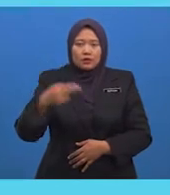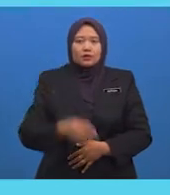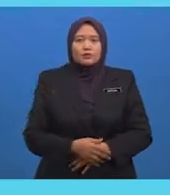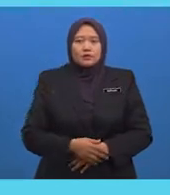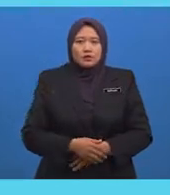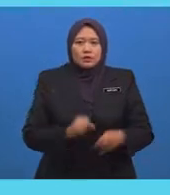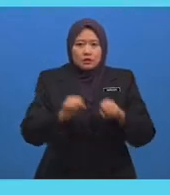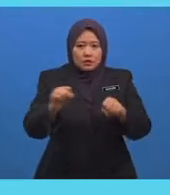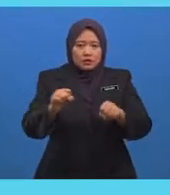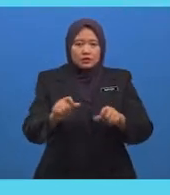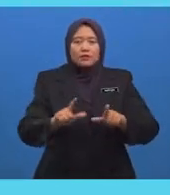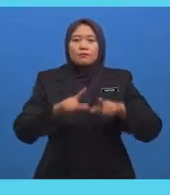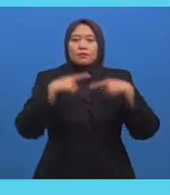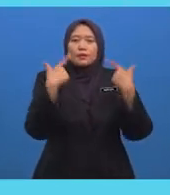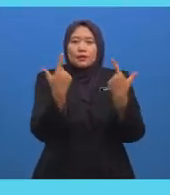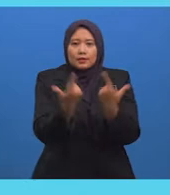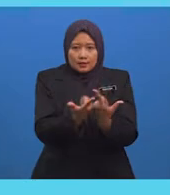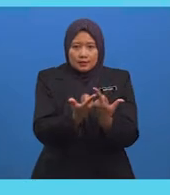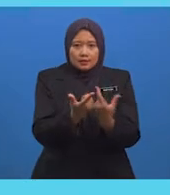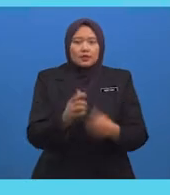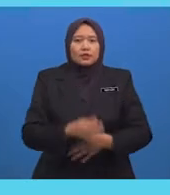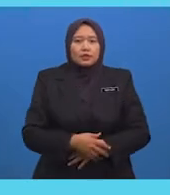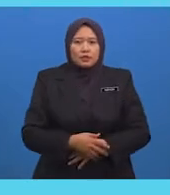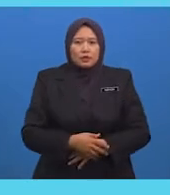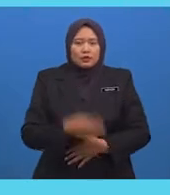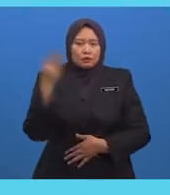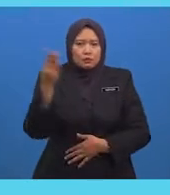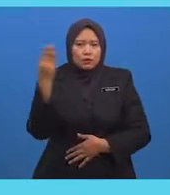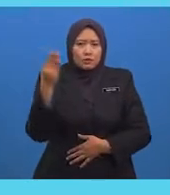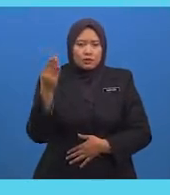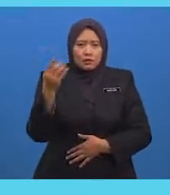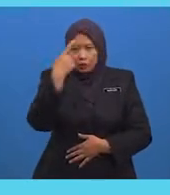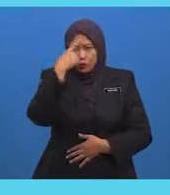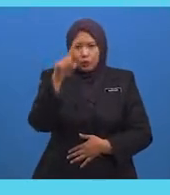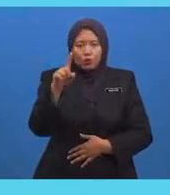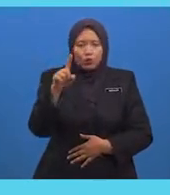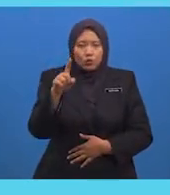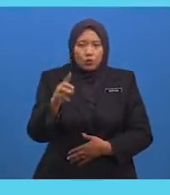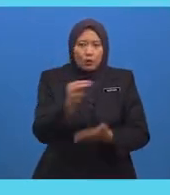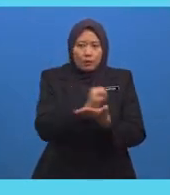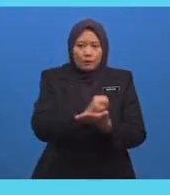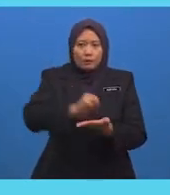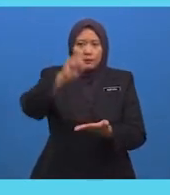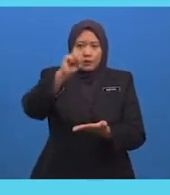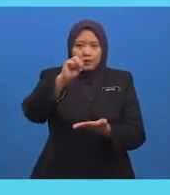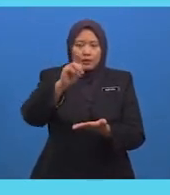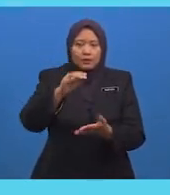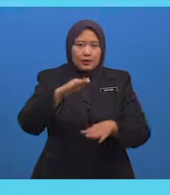Dipraktikkan Semasa Pemerintahan Kerajaan Salehuddin Al-Ayubi